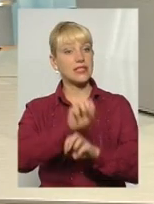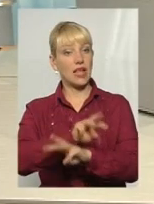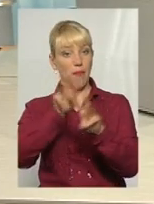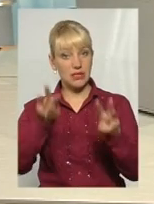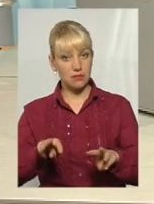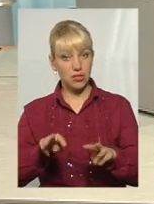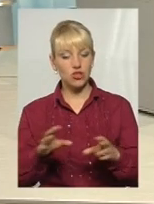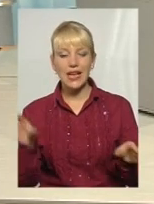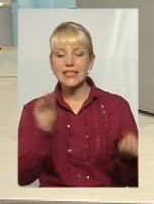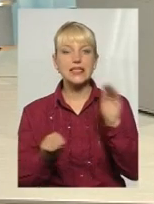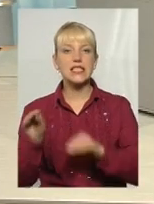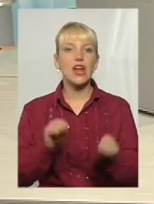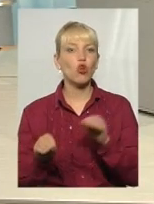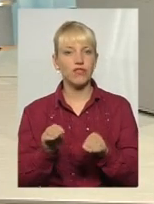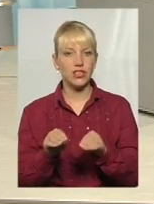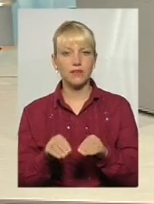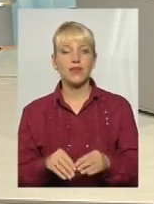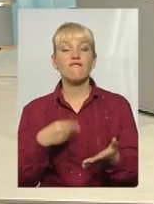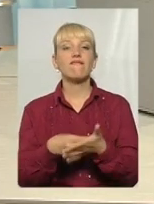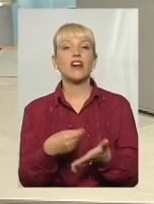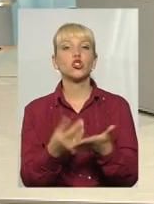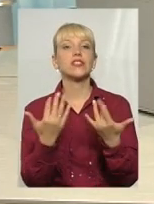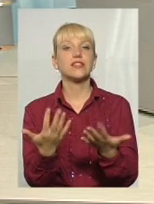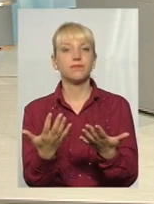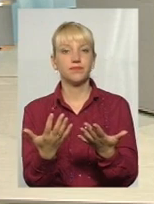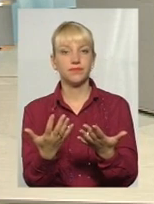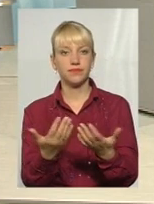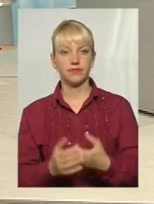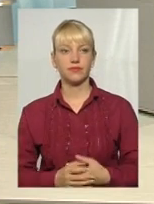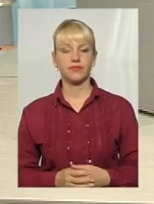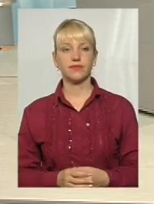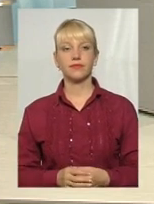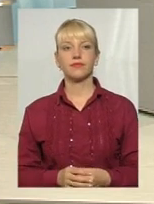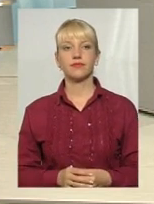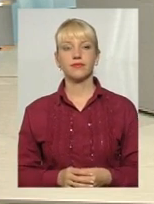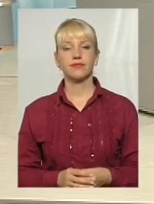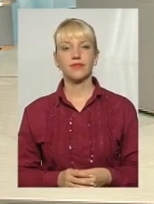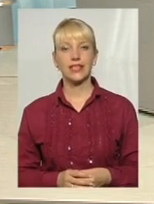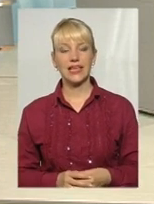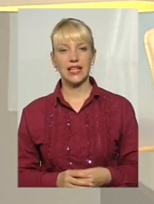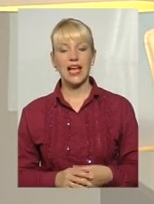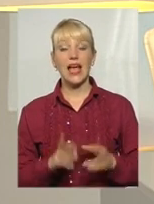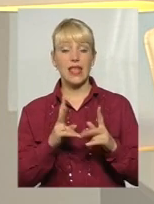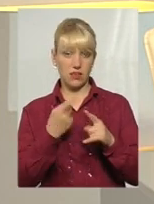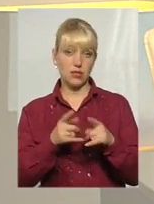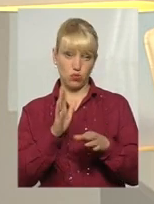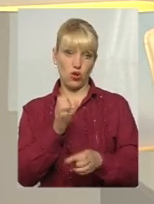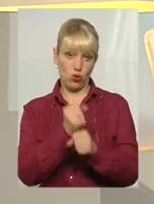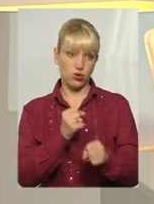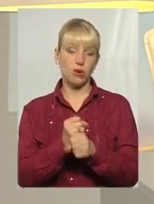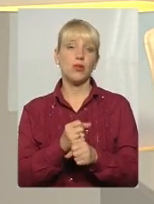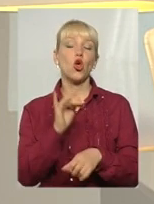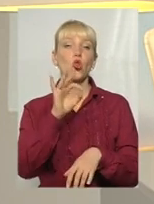тось складові. Складова вартості, скажімо. І як це буде розроблено, то хворій